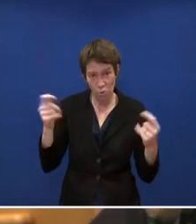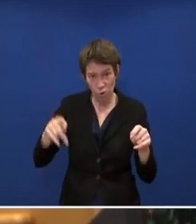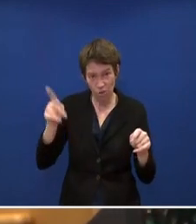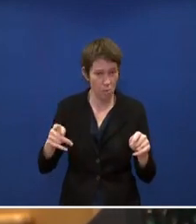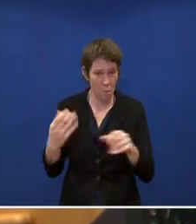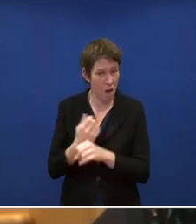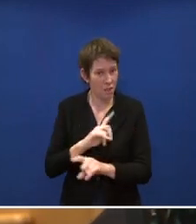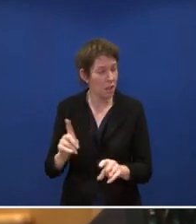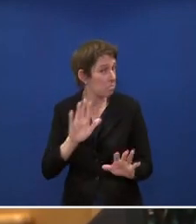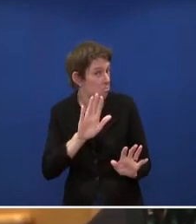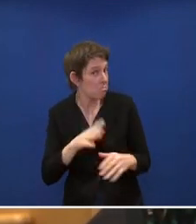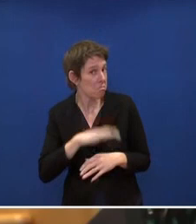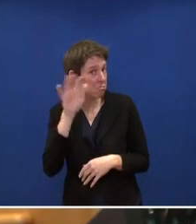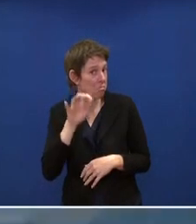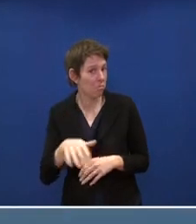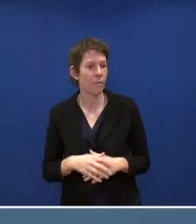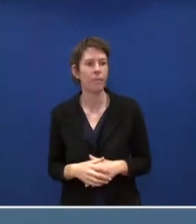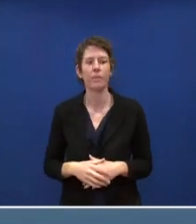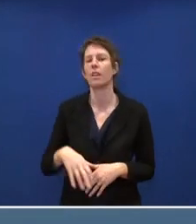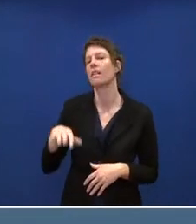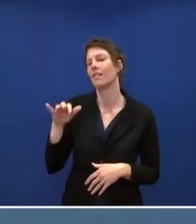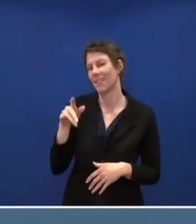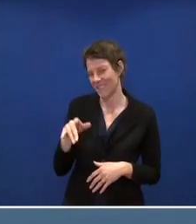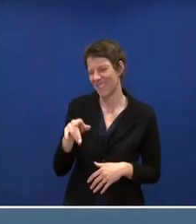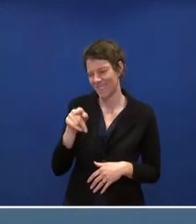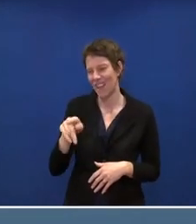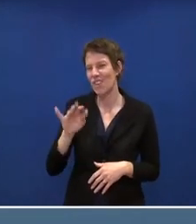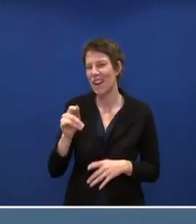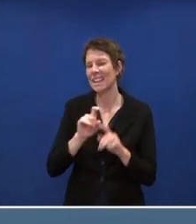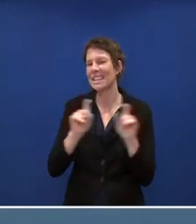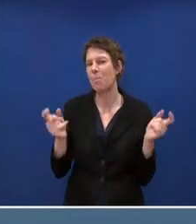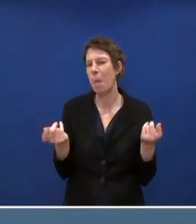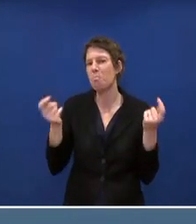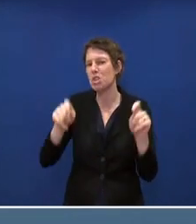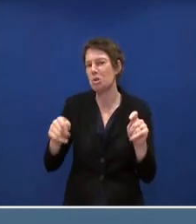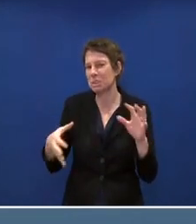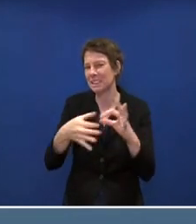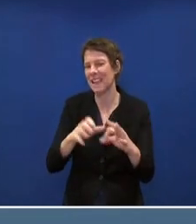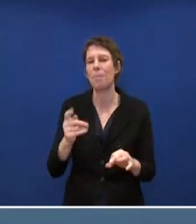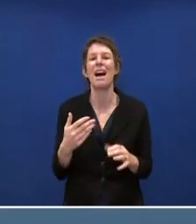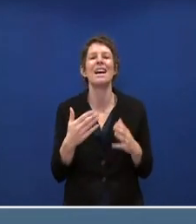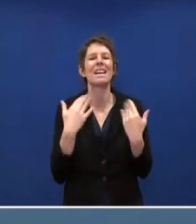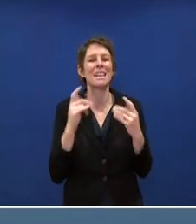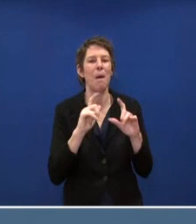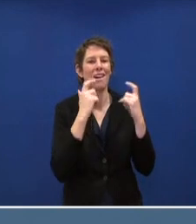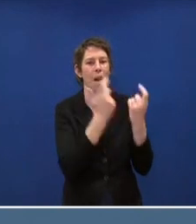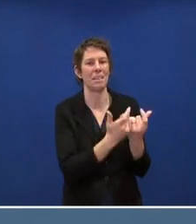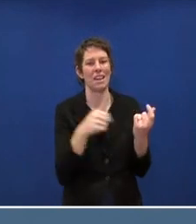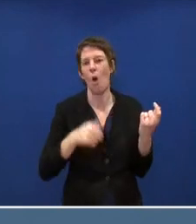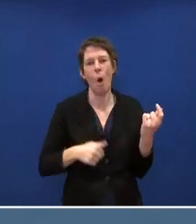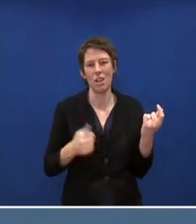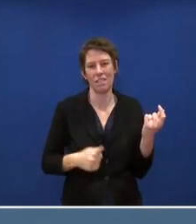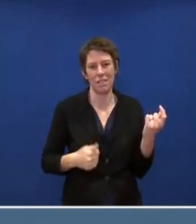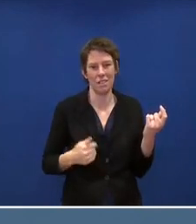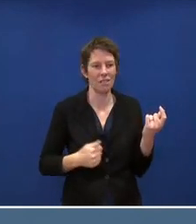sollen? Ja, Sie ziehen noch mal darauf ab, auf das Thema Beschlüsse. Aber das Klimakabinett hatte sich jetzt keine Beschlüsse